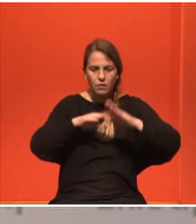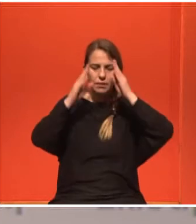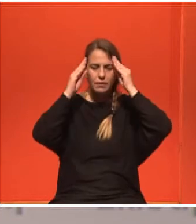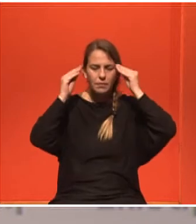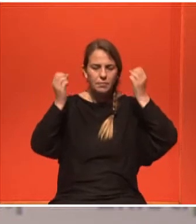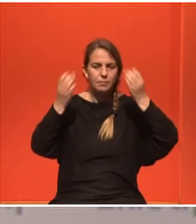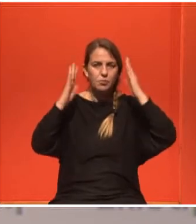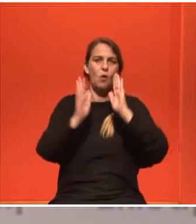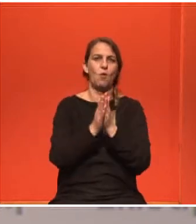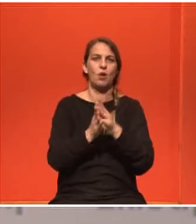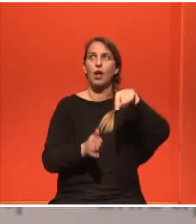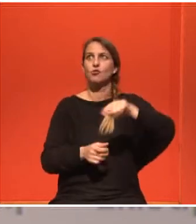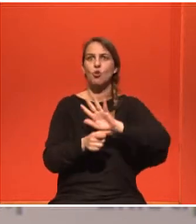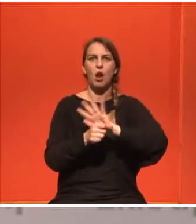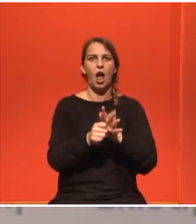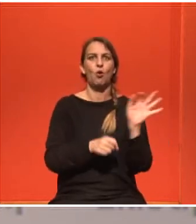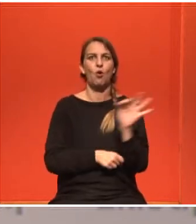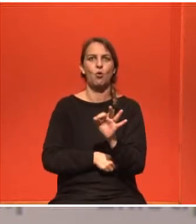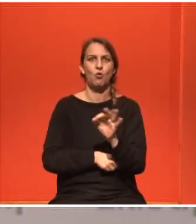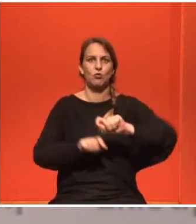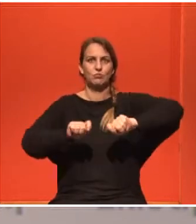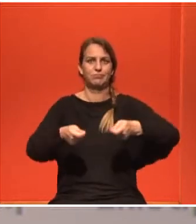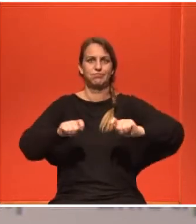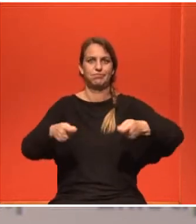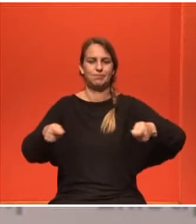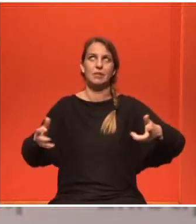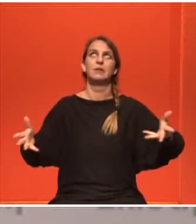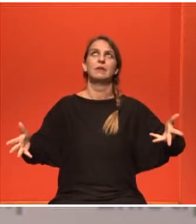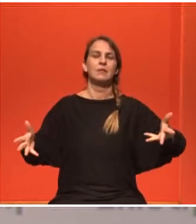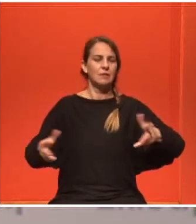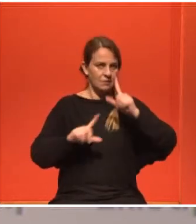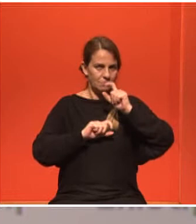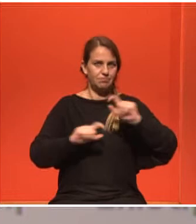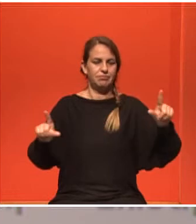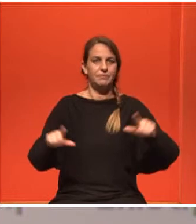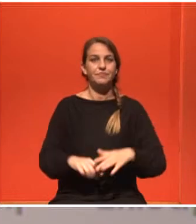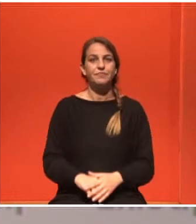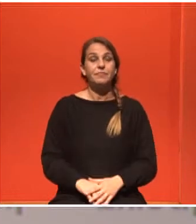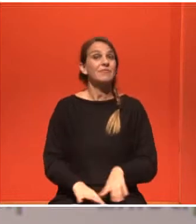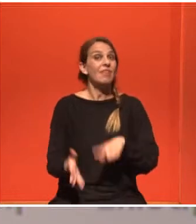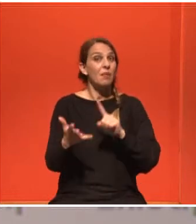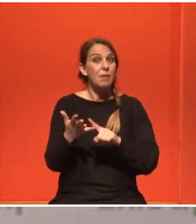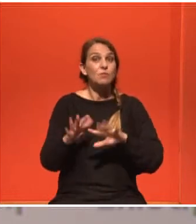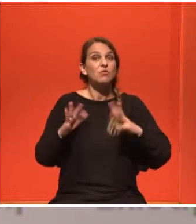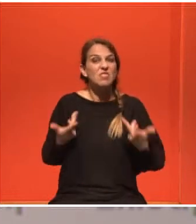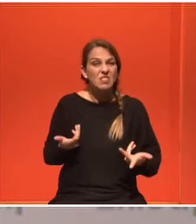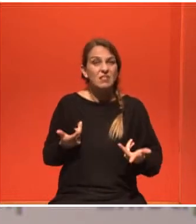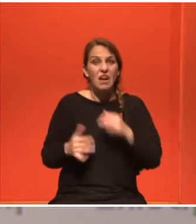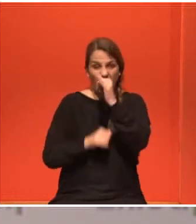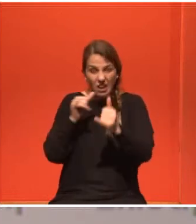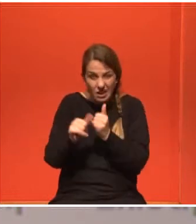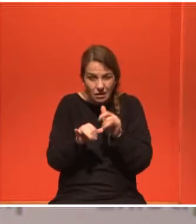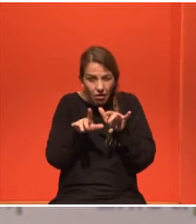έχουν κλείσει τώρα τις πισίνες ελπίζω να τις ανοίξουν σύντομα και μετά να μην παίρνεις πληροφορίες από το